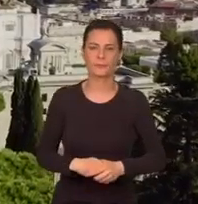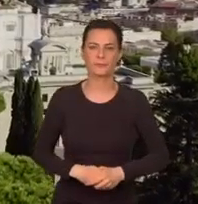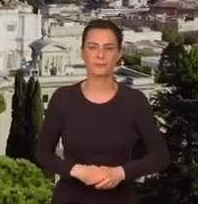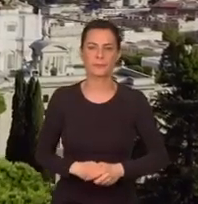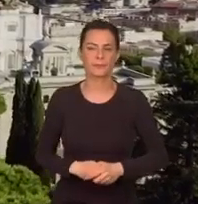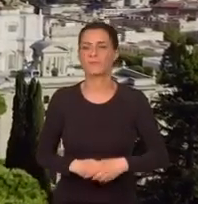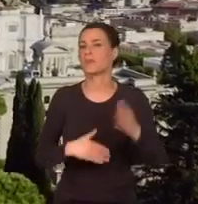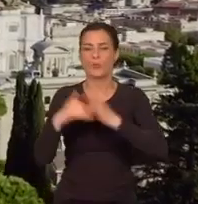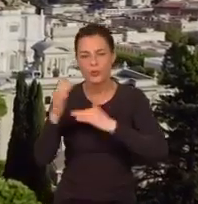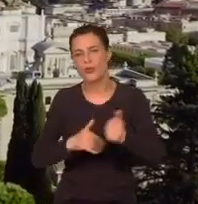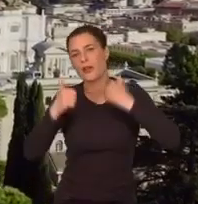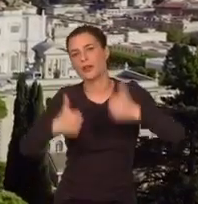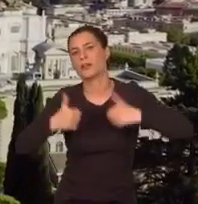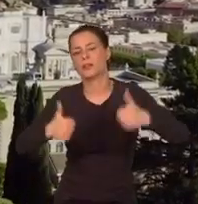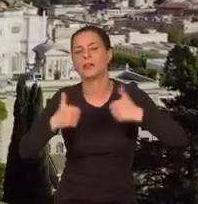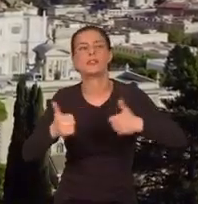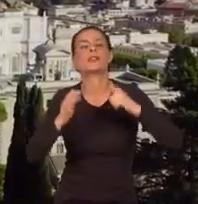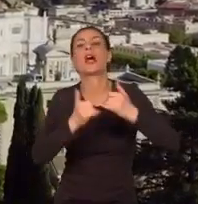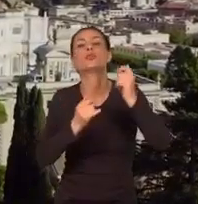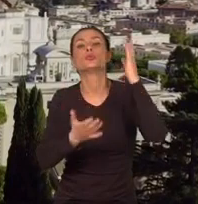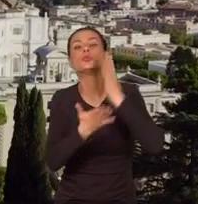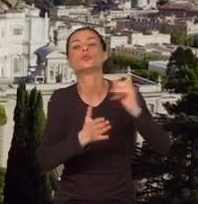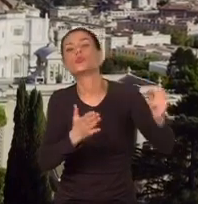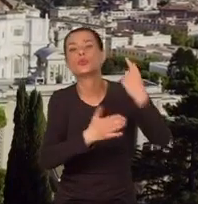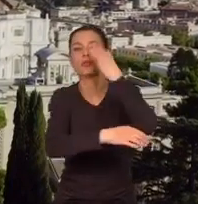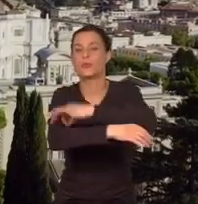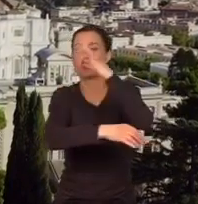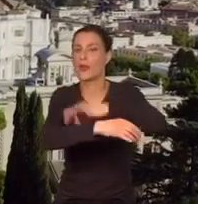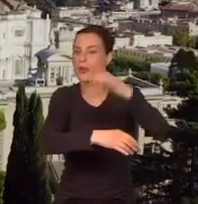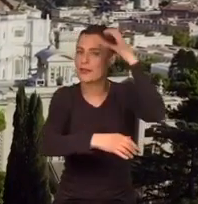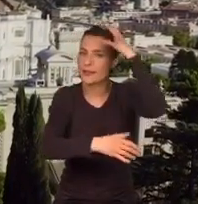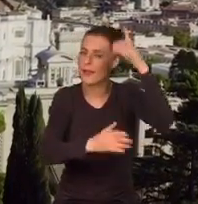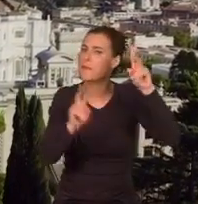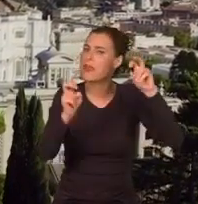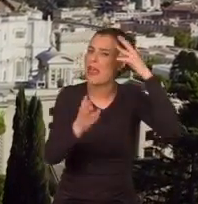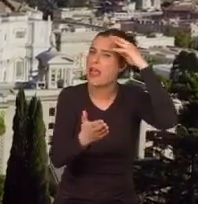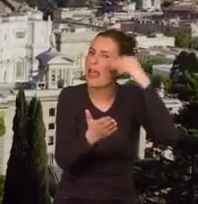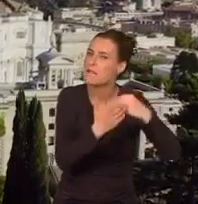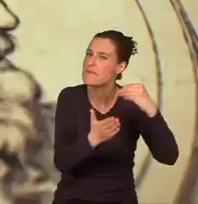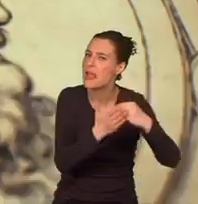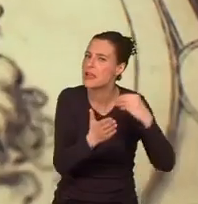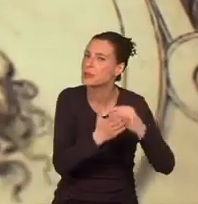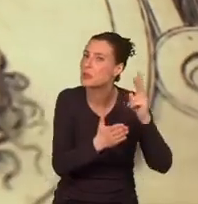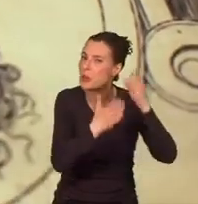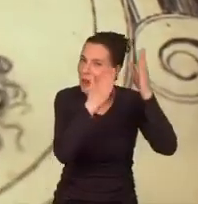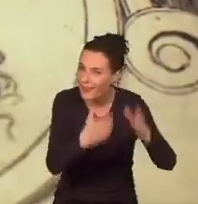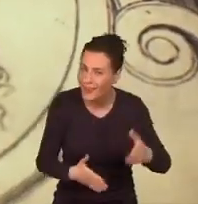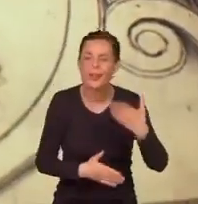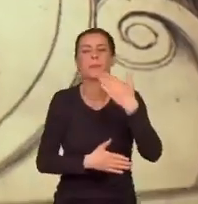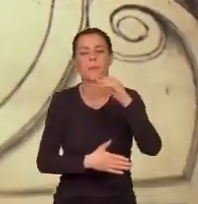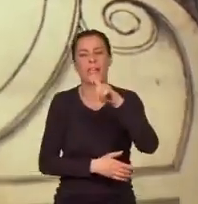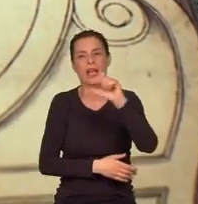Budowa musiała czekać na bodziec do czasu pojawienia się pewnego niby emeryta. Był nim Michał Anioł.